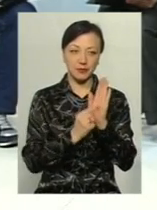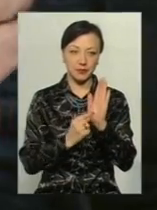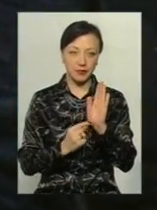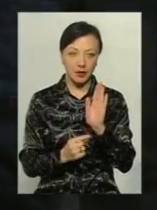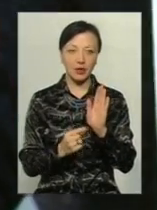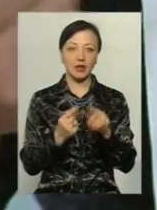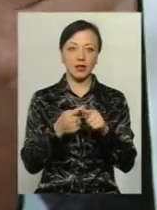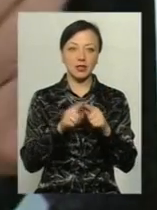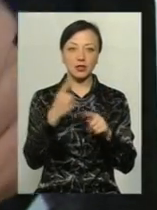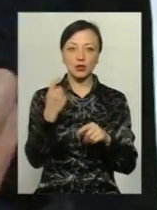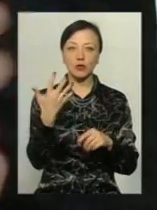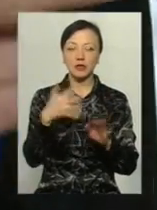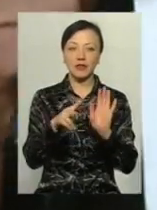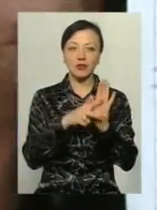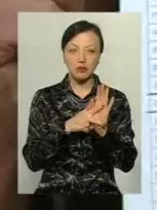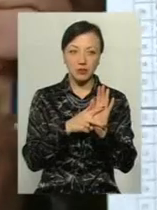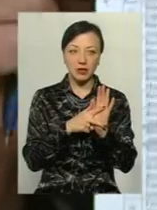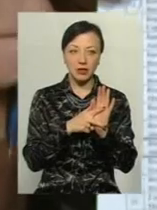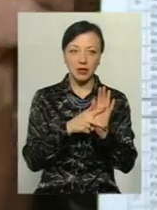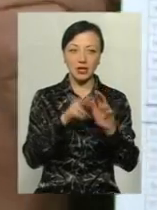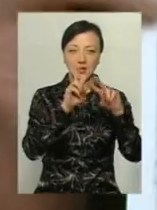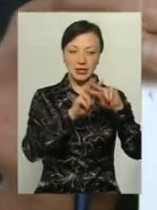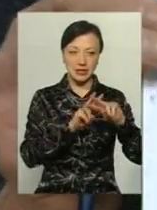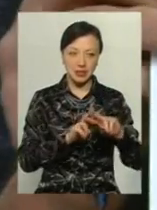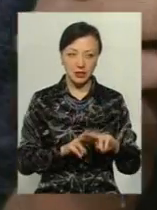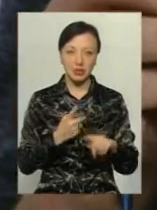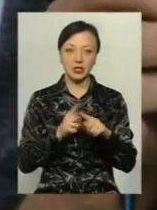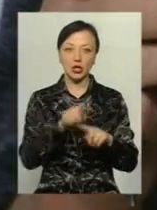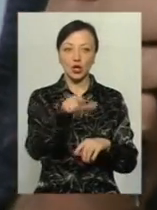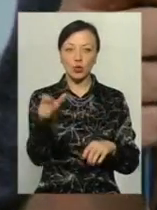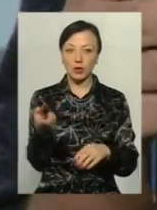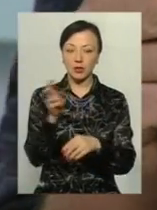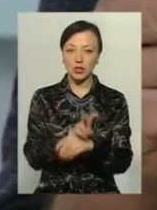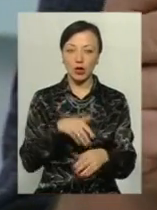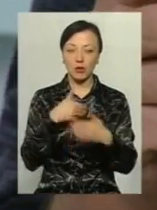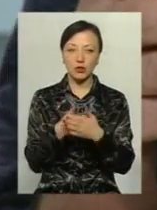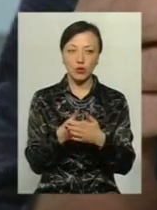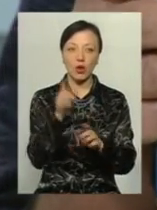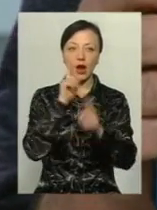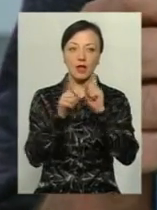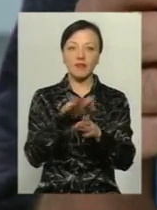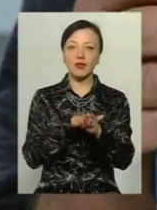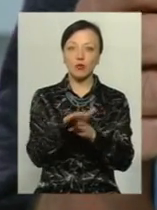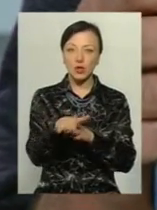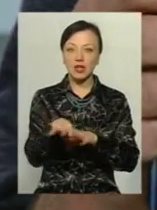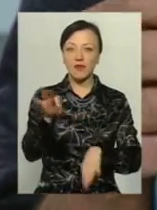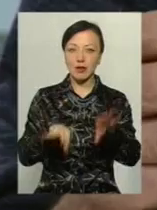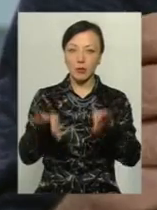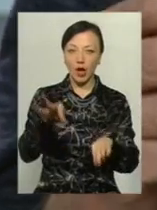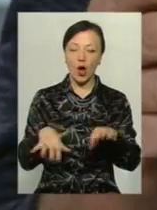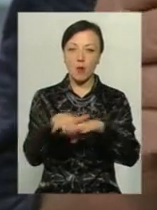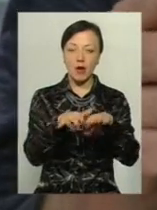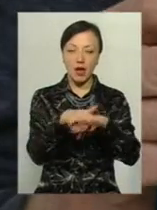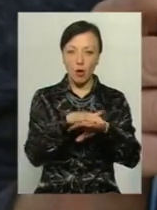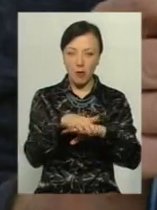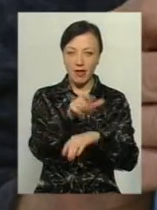певним шрифту 158, от вони відмічені, саме ці люди прийшли в громадську раду. Тобто відбулася маніпуляція громадянським суспільством.